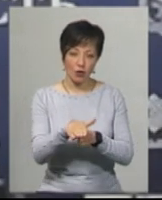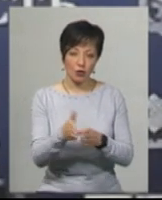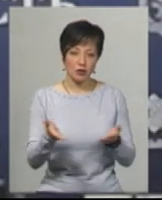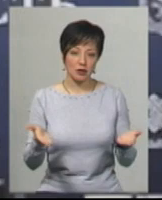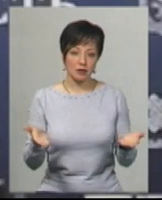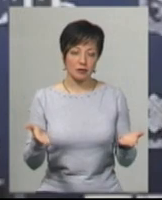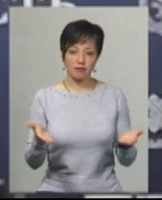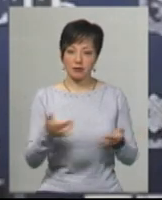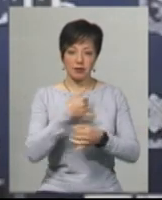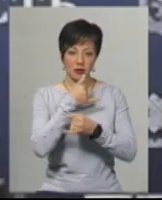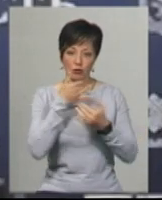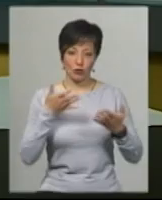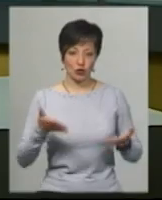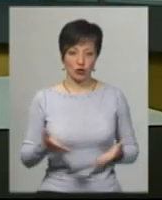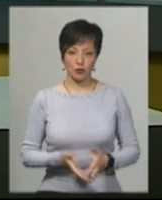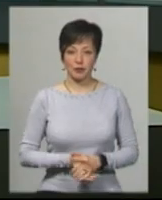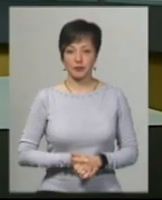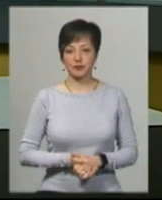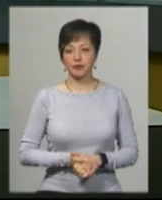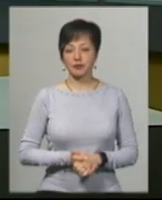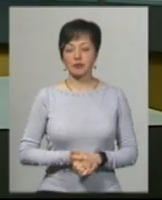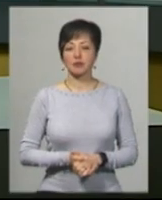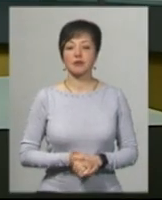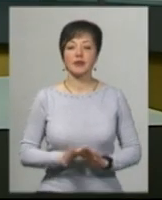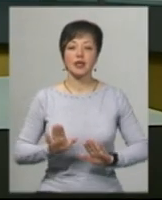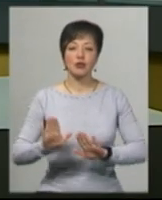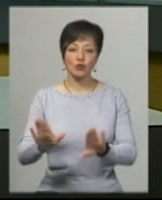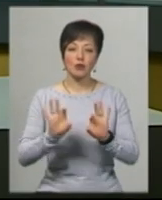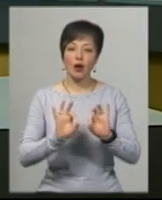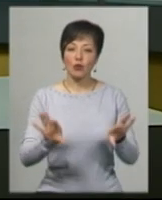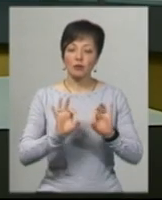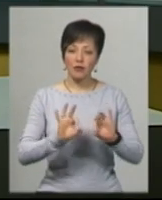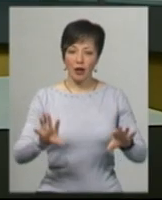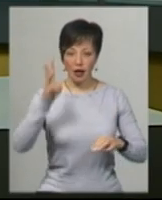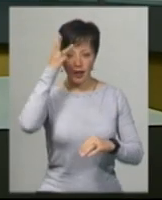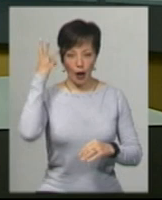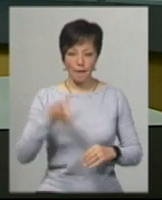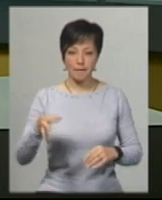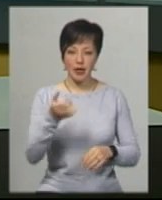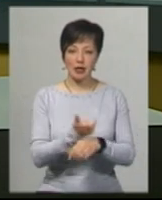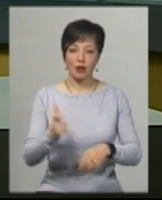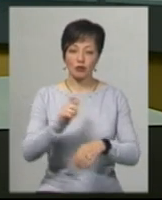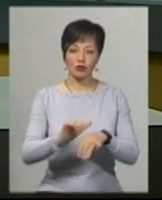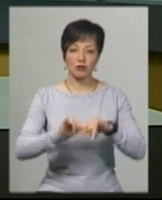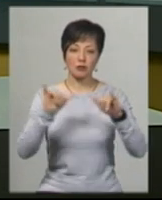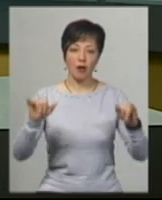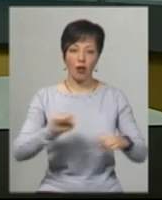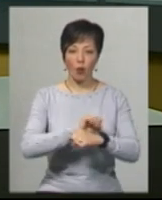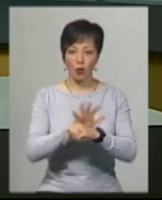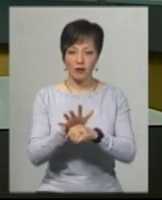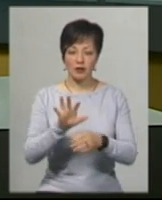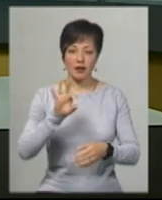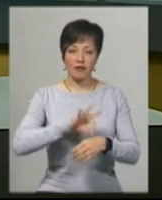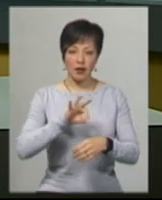прийняття рішень комісії не можемо. Роман Примуш розповідає, на Хмельниччині найбільші спалихи коронавірусної інфекції